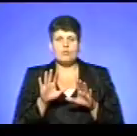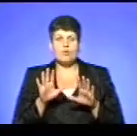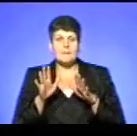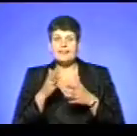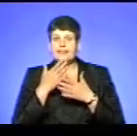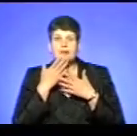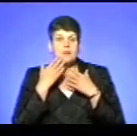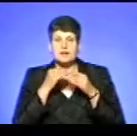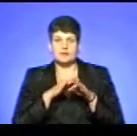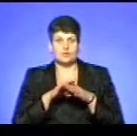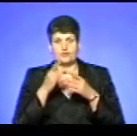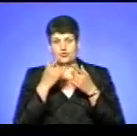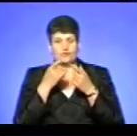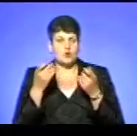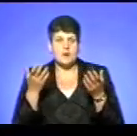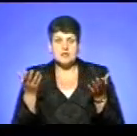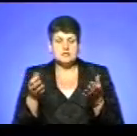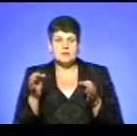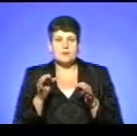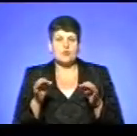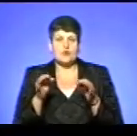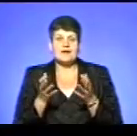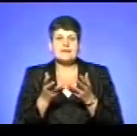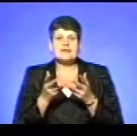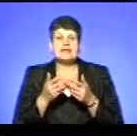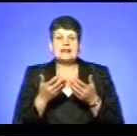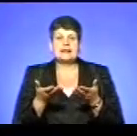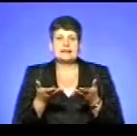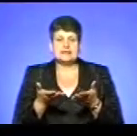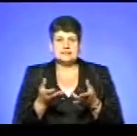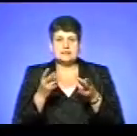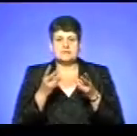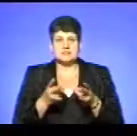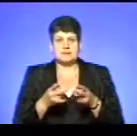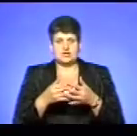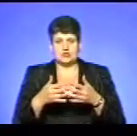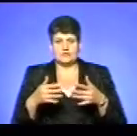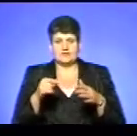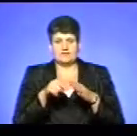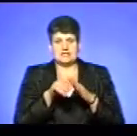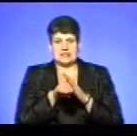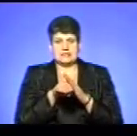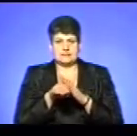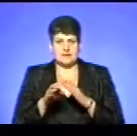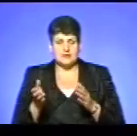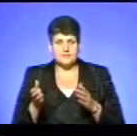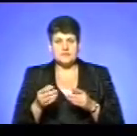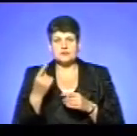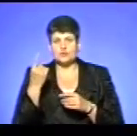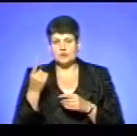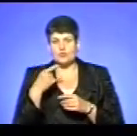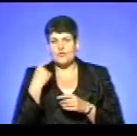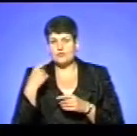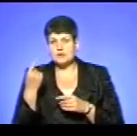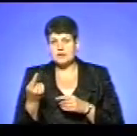інформації про кількість небезпечної речовини на самих складах. За одною інформацією